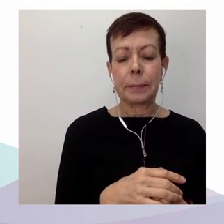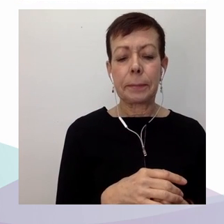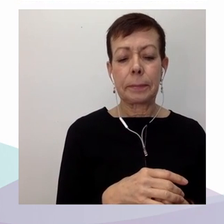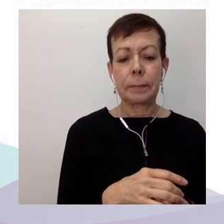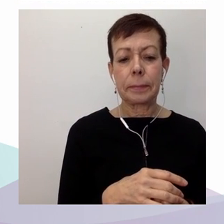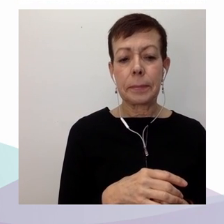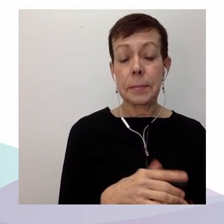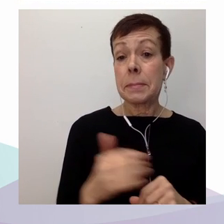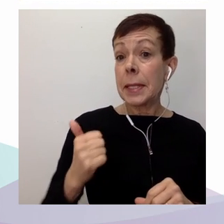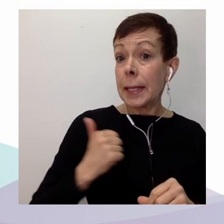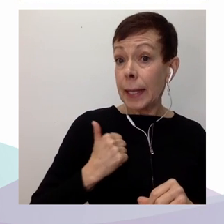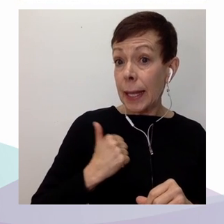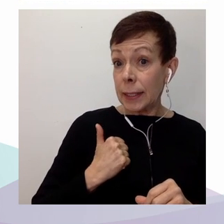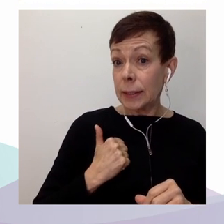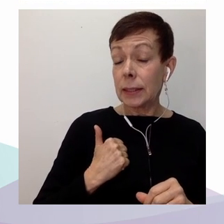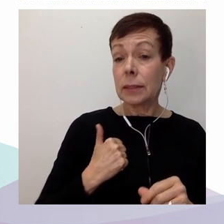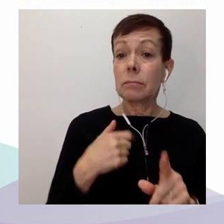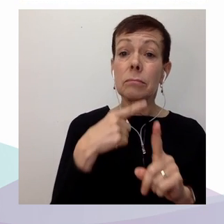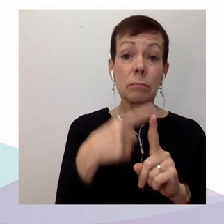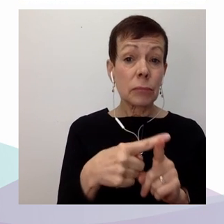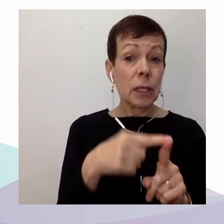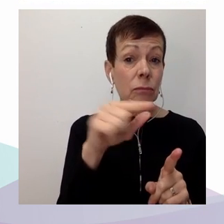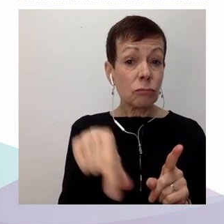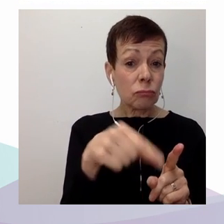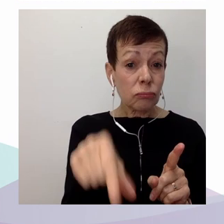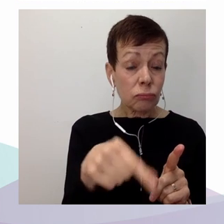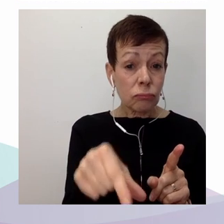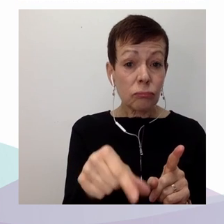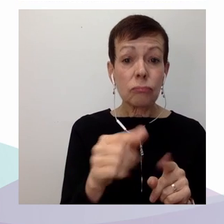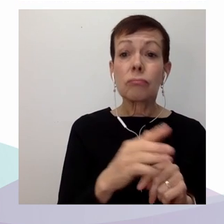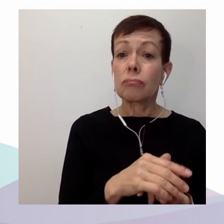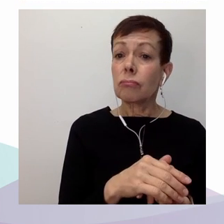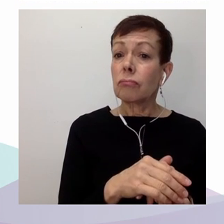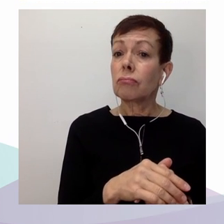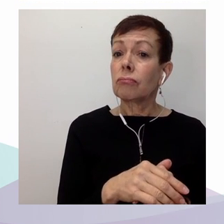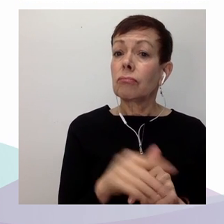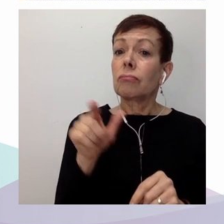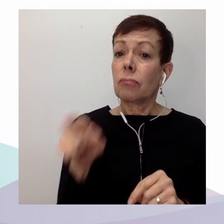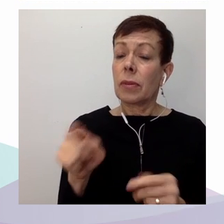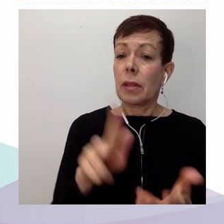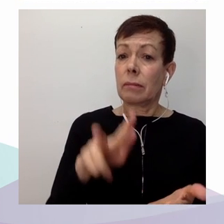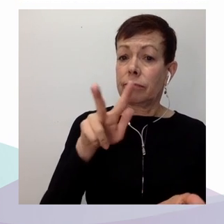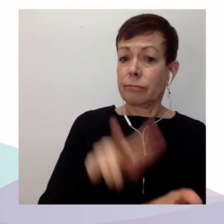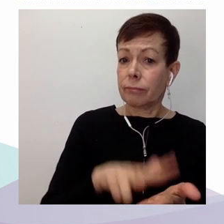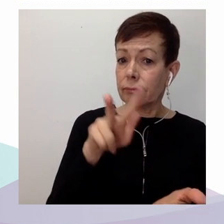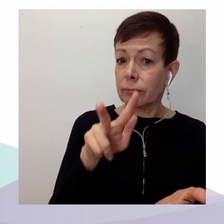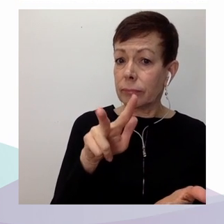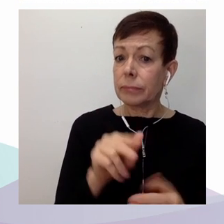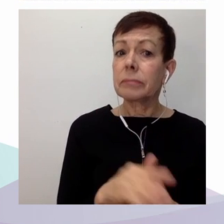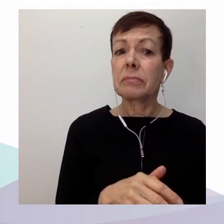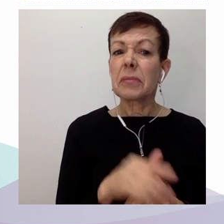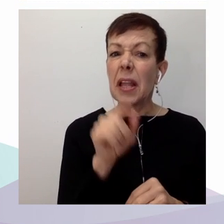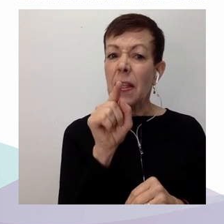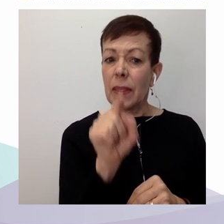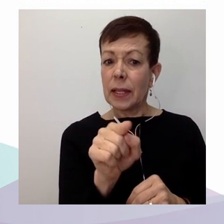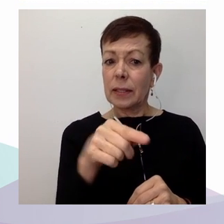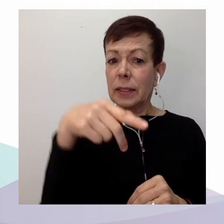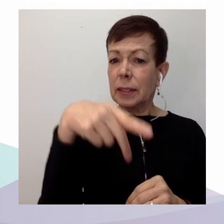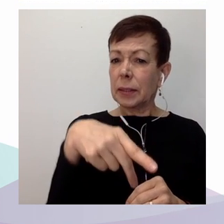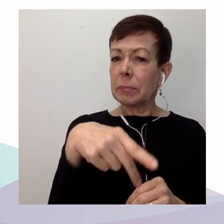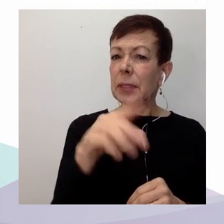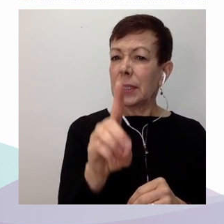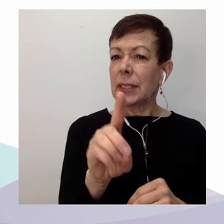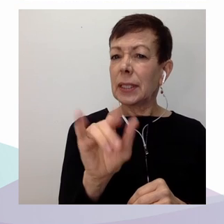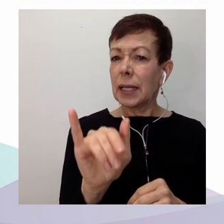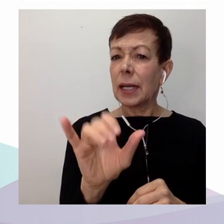ratifié le Pacte international sur les droits économiques, sociaux et culturels en 1976 en vertu du droit international